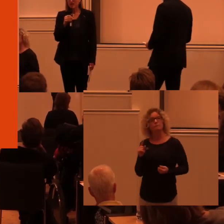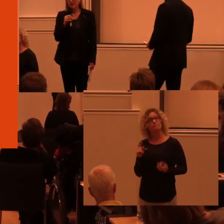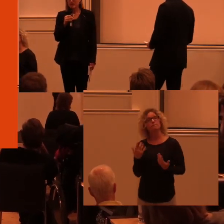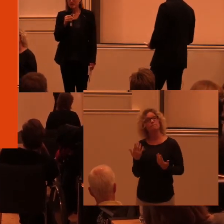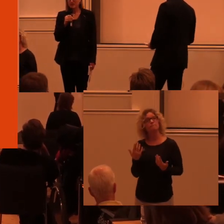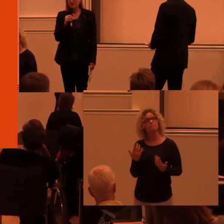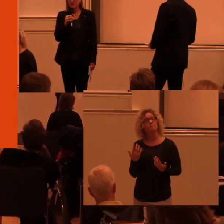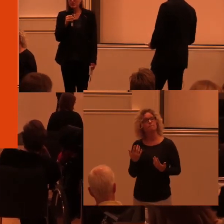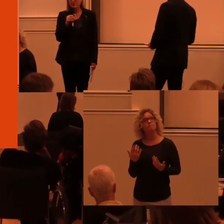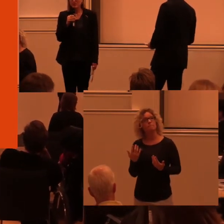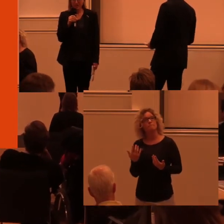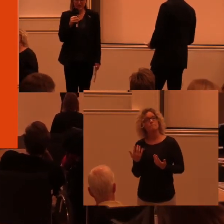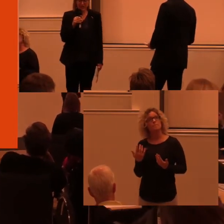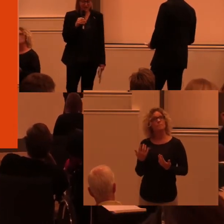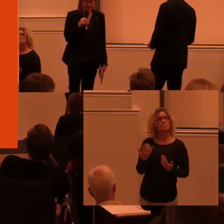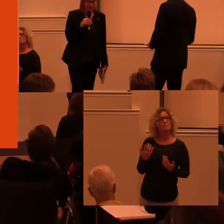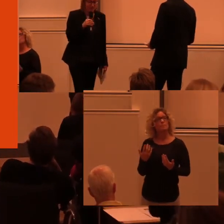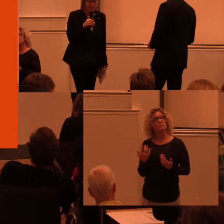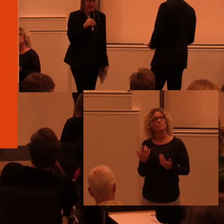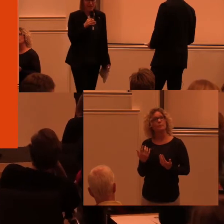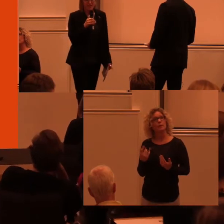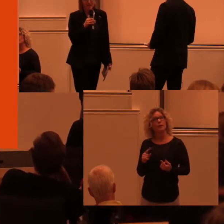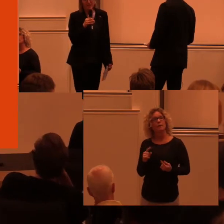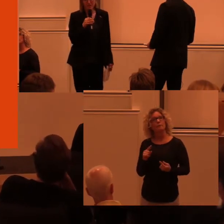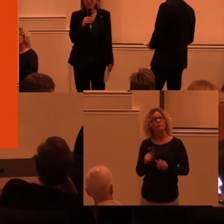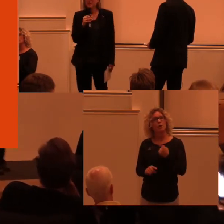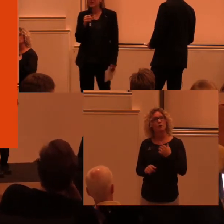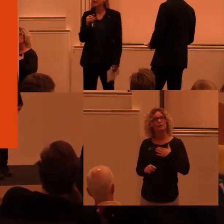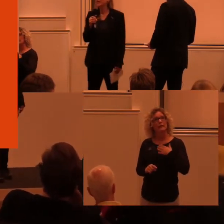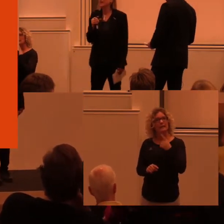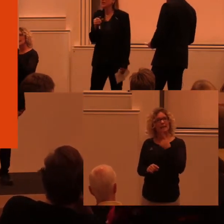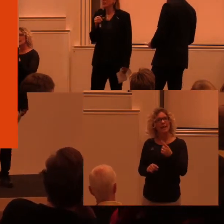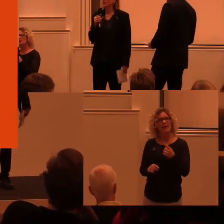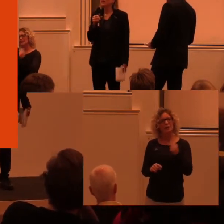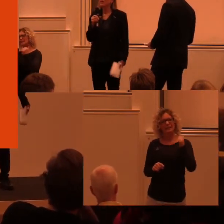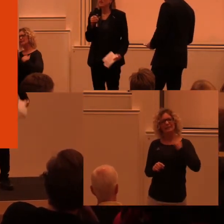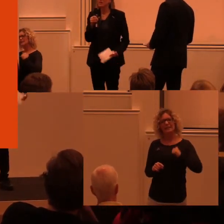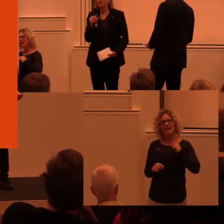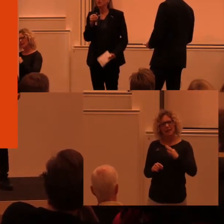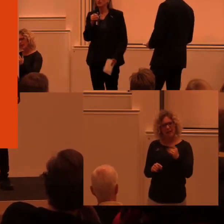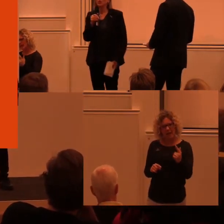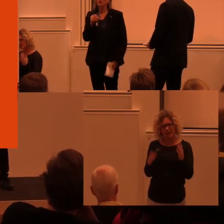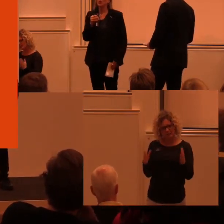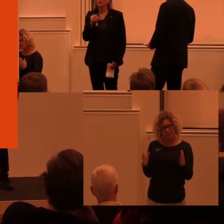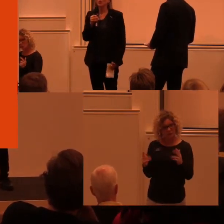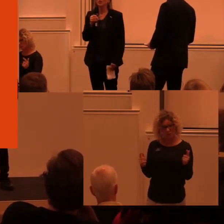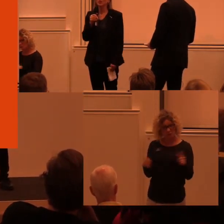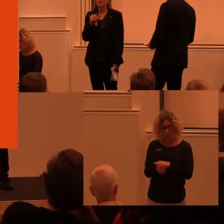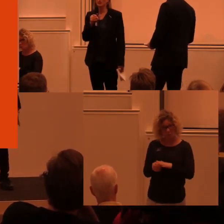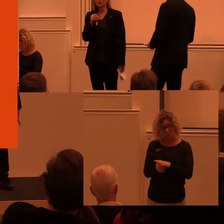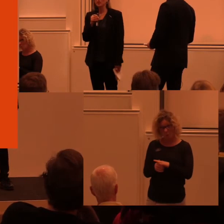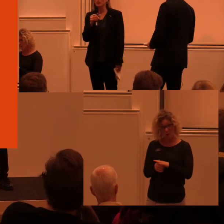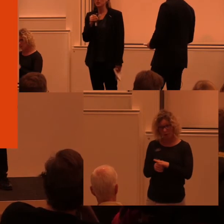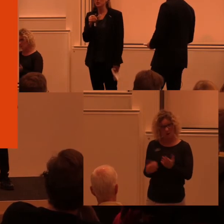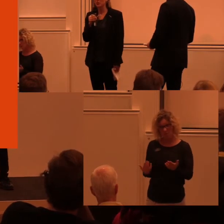inledningsvis att det här med tillgänglighet är ju inte något nytt område